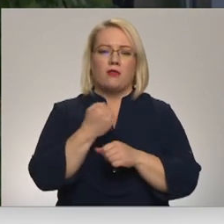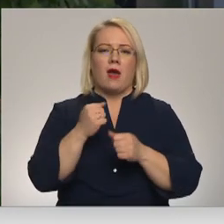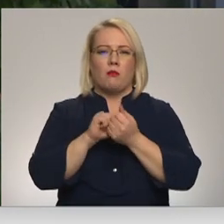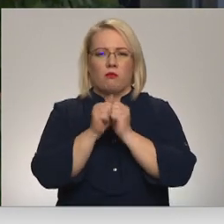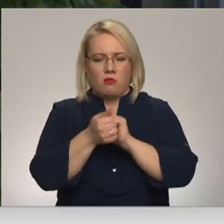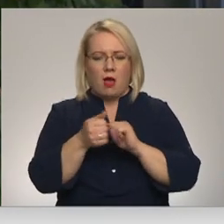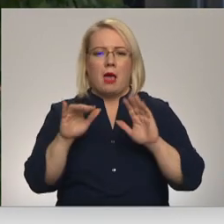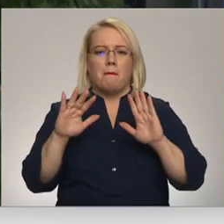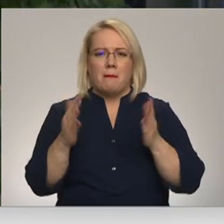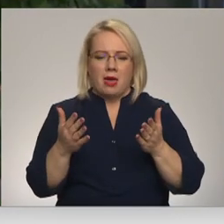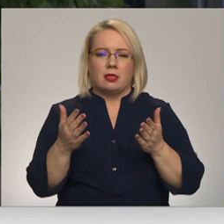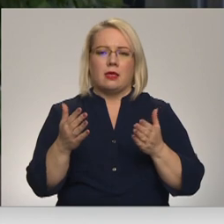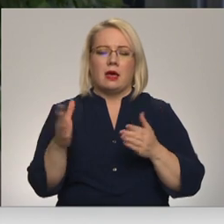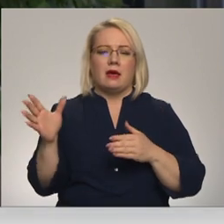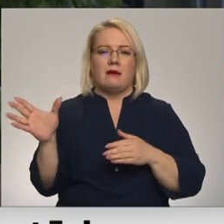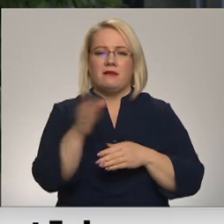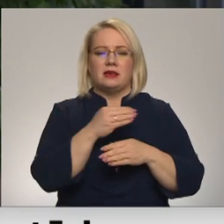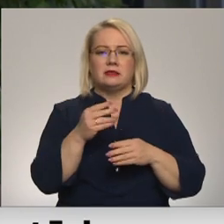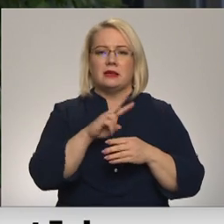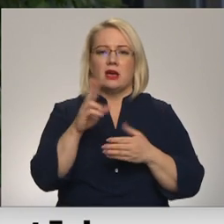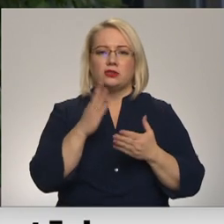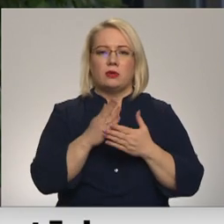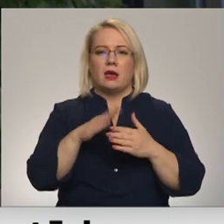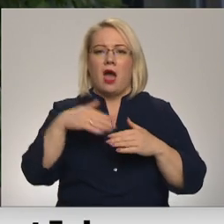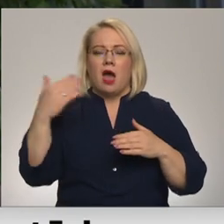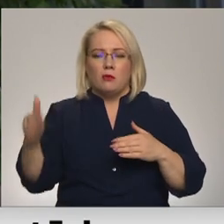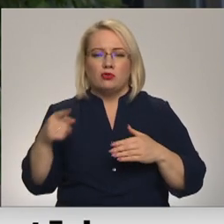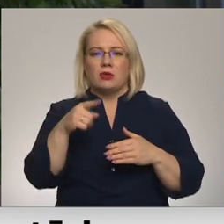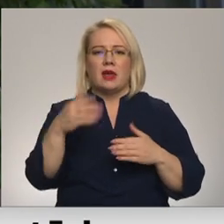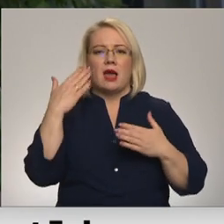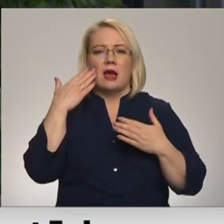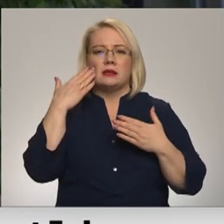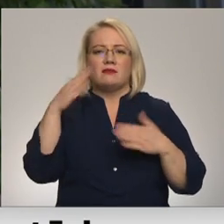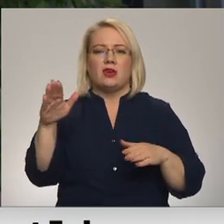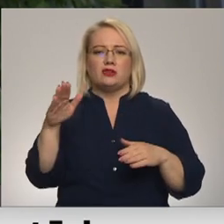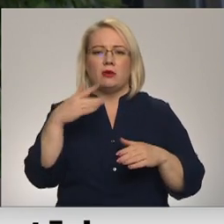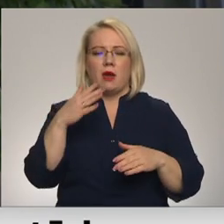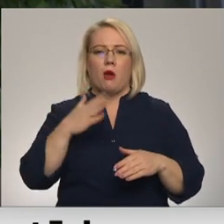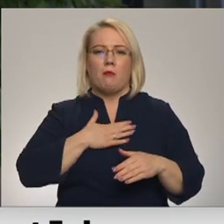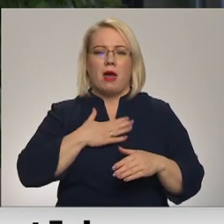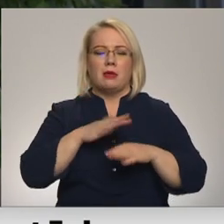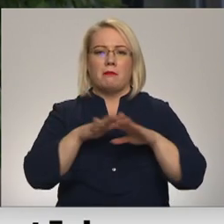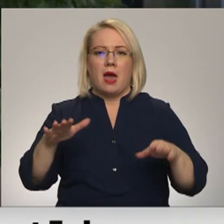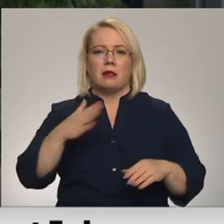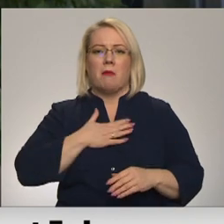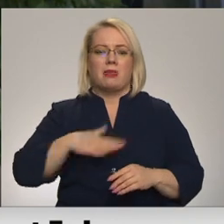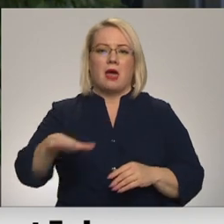bet viss, kas notiek ārpus, ir kā svešskiermenis tā valoda. Sanāk, mani bērni tikai manā ģimenē runā latviski.